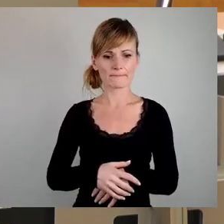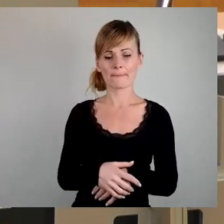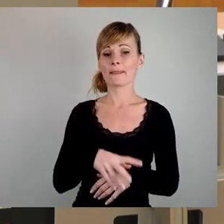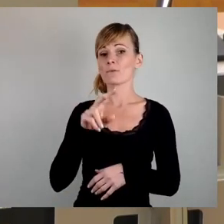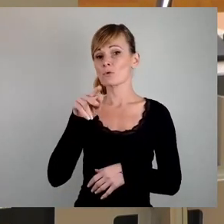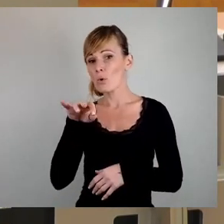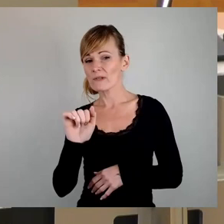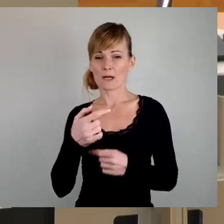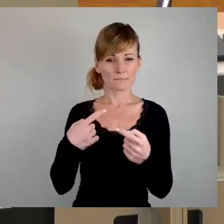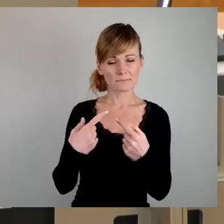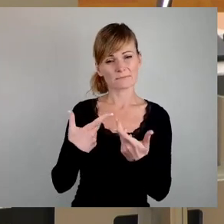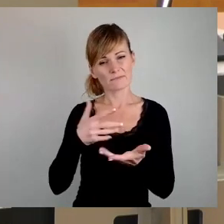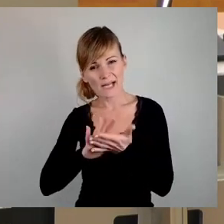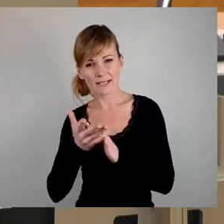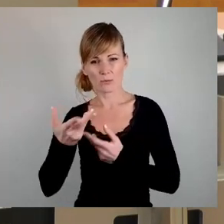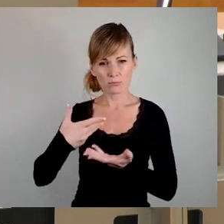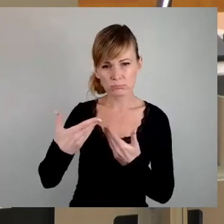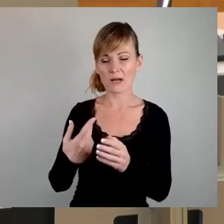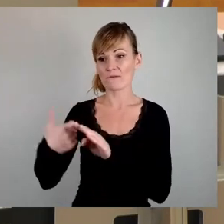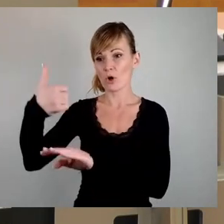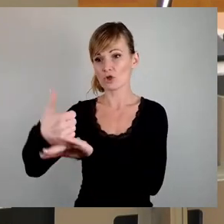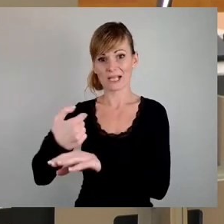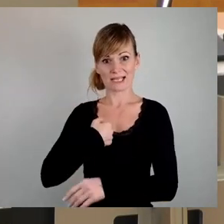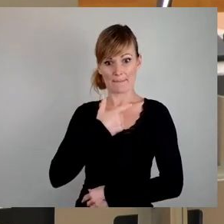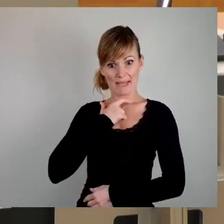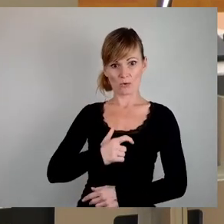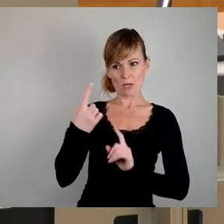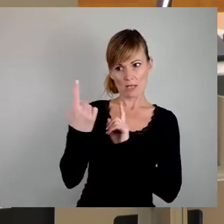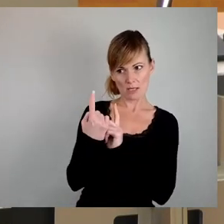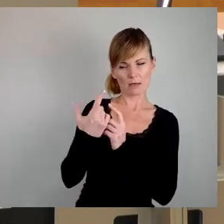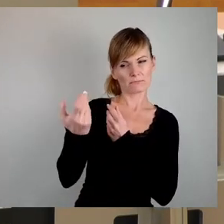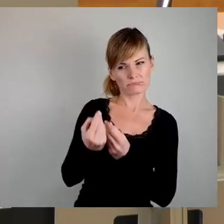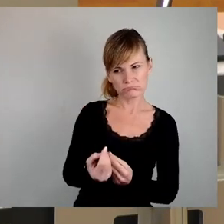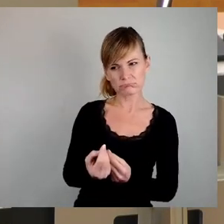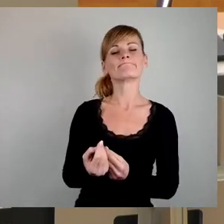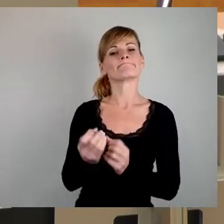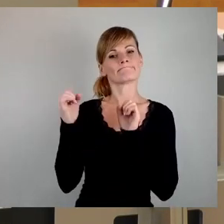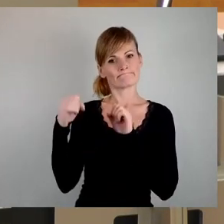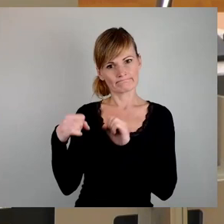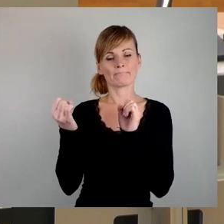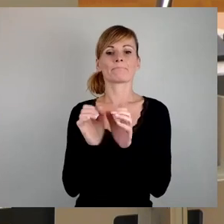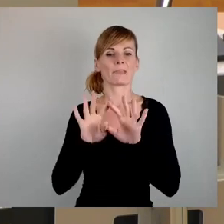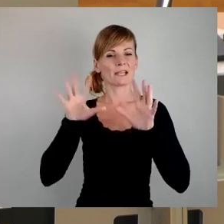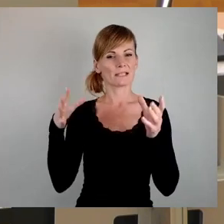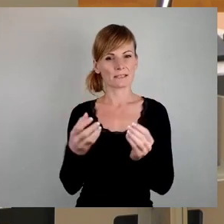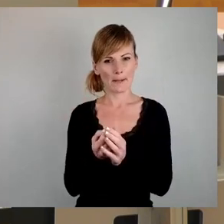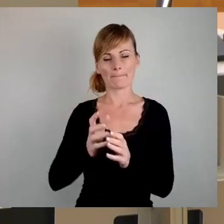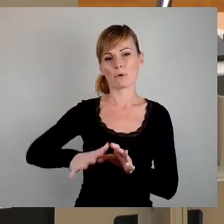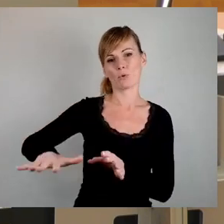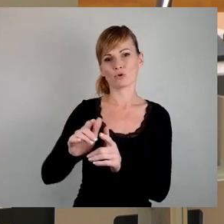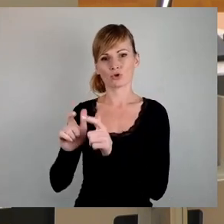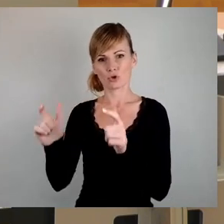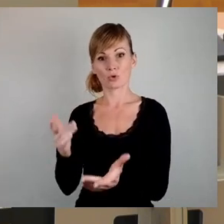am Ende zwischen den Vorstellungen mir persönlich gelaufen sind, konnte eine Einigung über ein Gesamtpaket von bebauten und unbebauten Grundstücken erzielt werden.